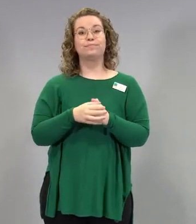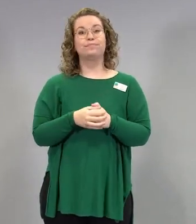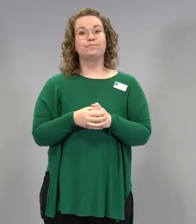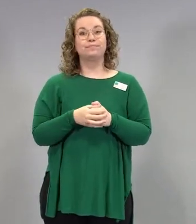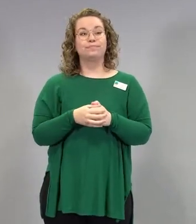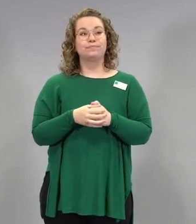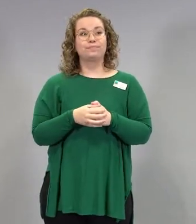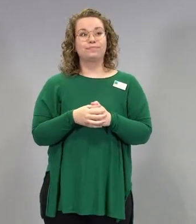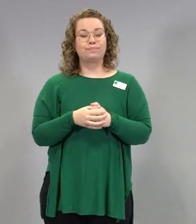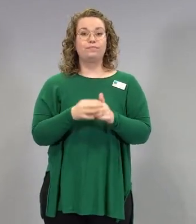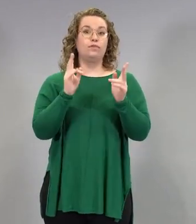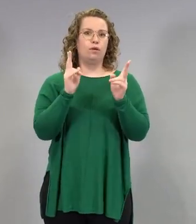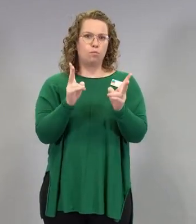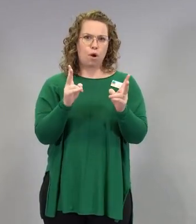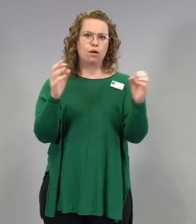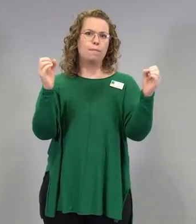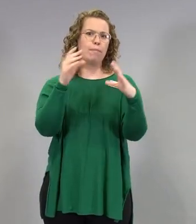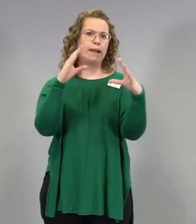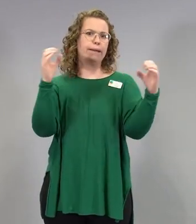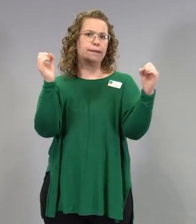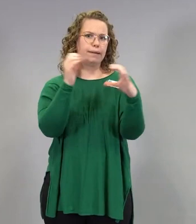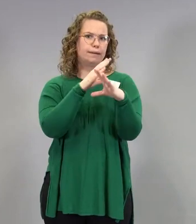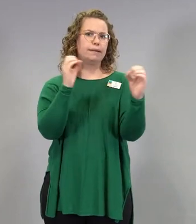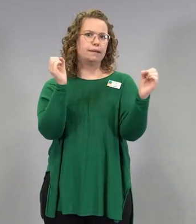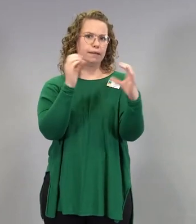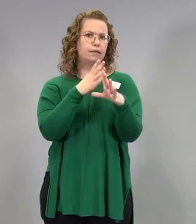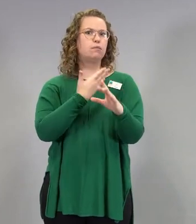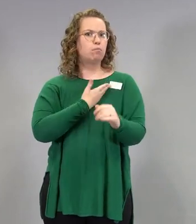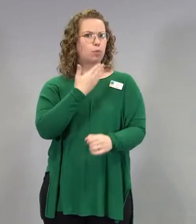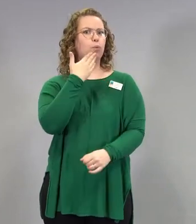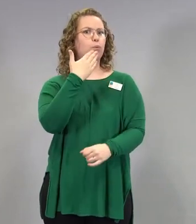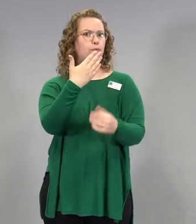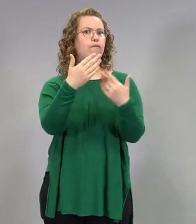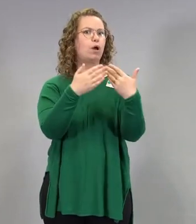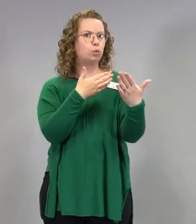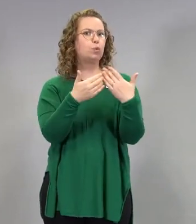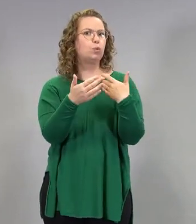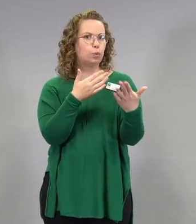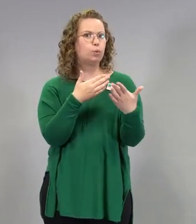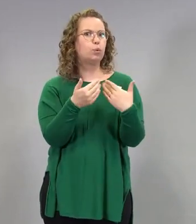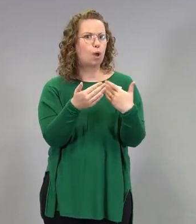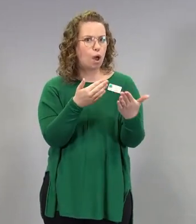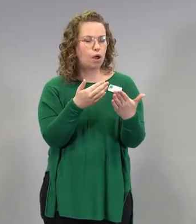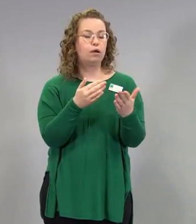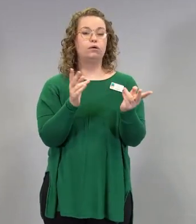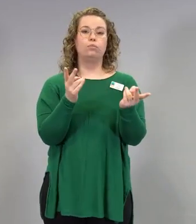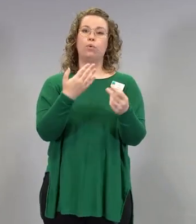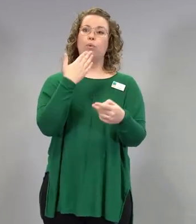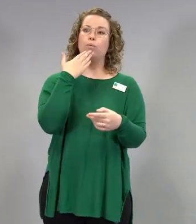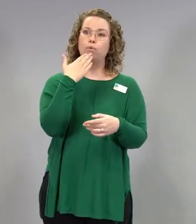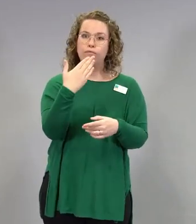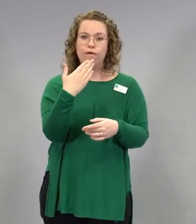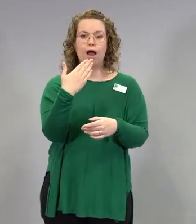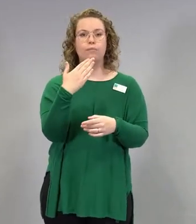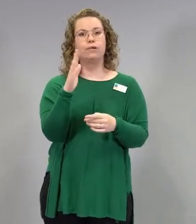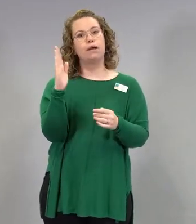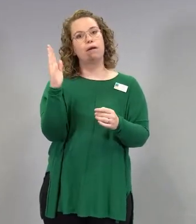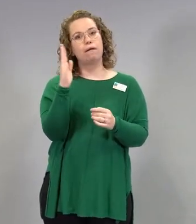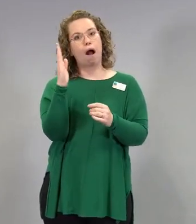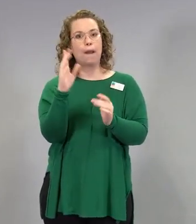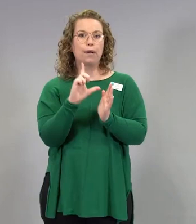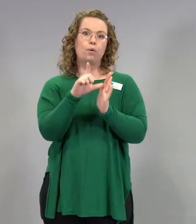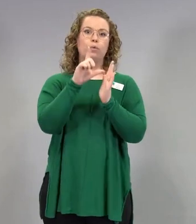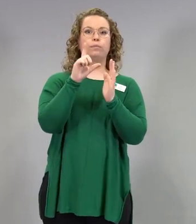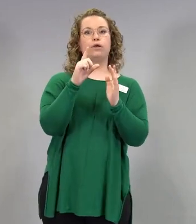Sitten mun mielestä kyllä mediakin tekee paljon työtä, eli on todella hyviä ajankohtaisohjelmia ja juttuja lehdissä